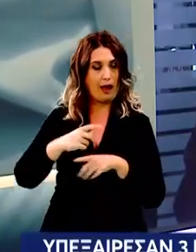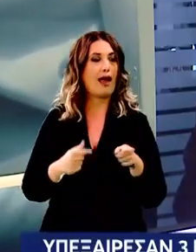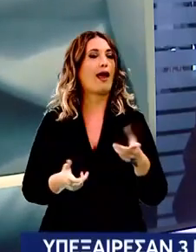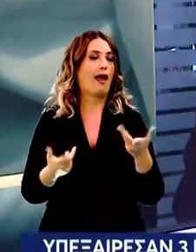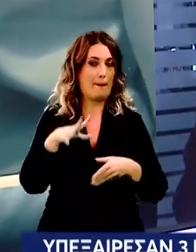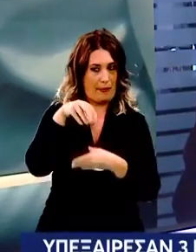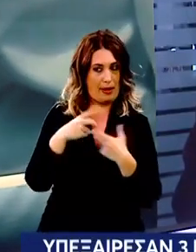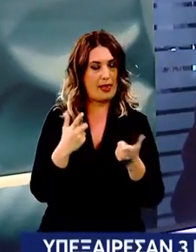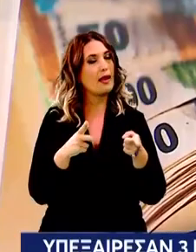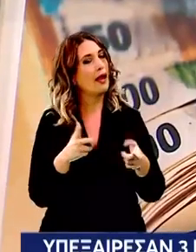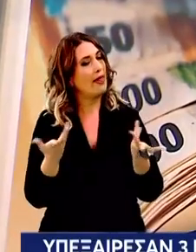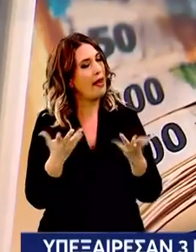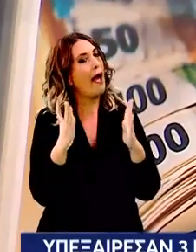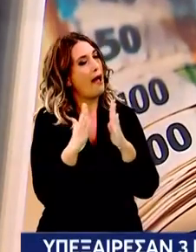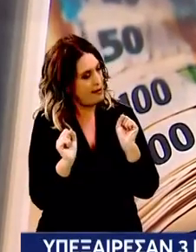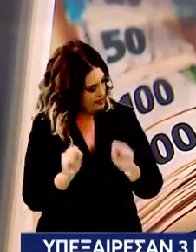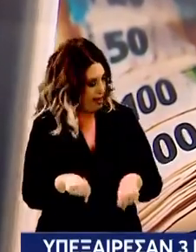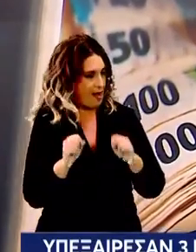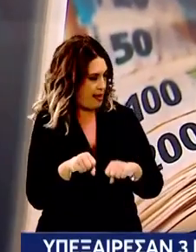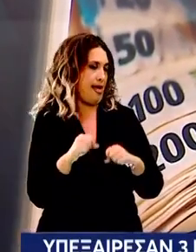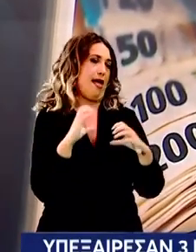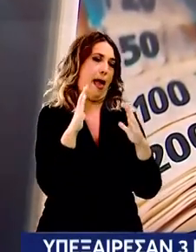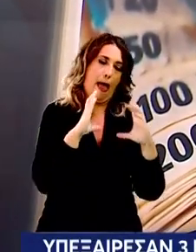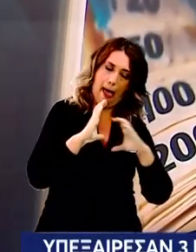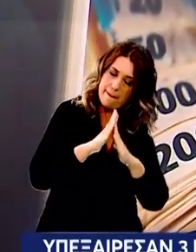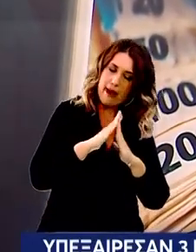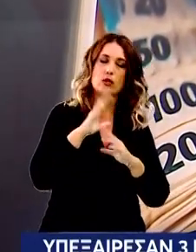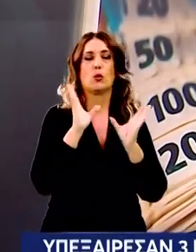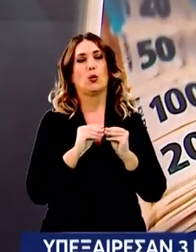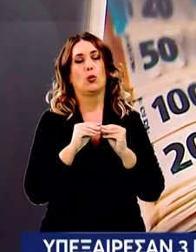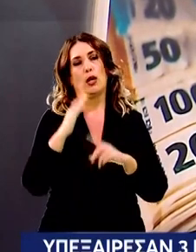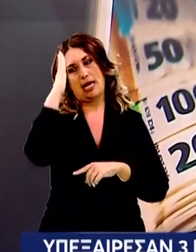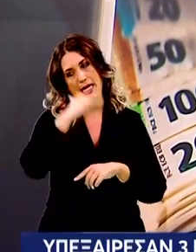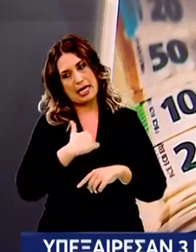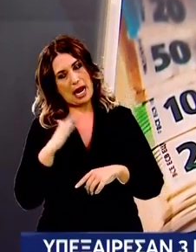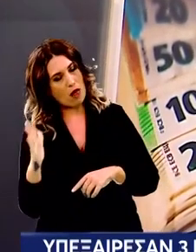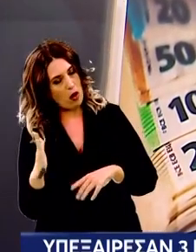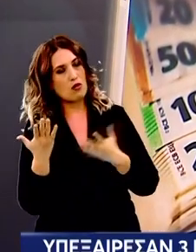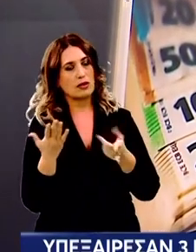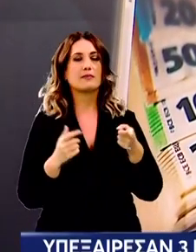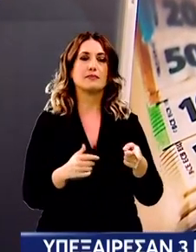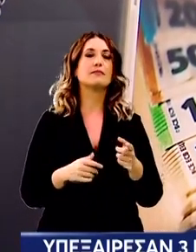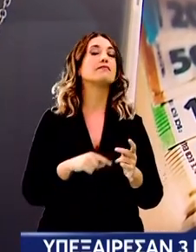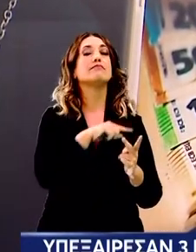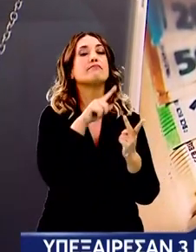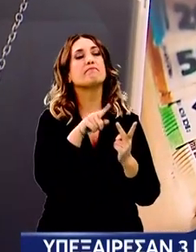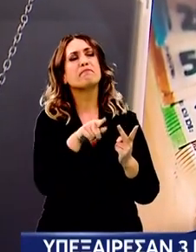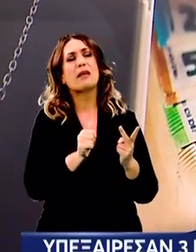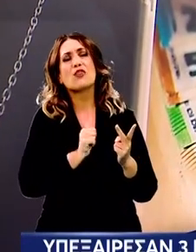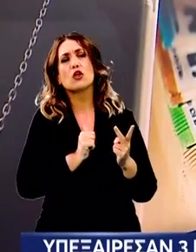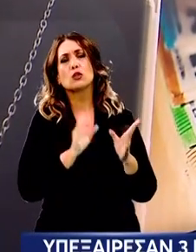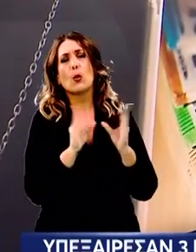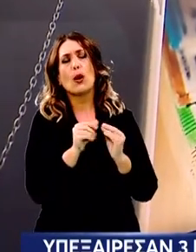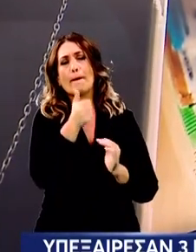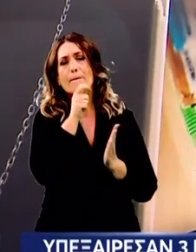με ορθόδοξους και καθολικούς ένας από τους εμπλεκόμενους είναι ιδιοκτήτης πρακτορείου προπό αυτό βεβαίως πρέπει να